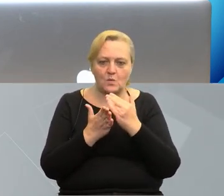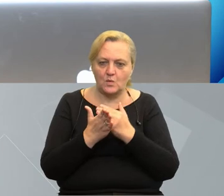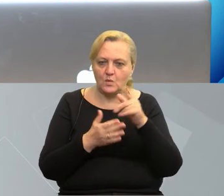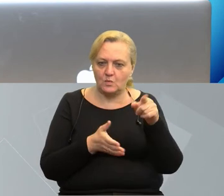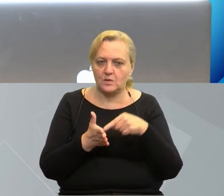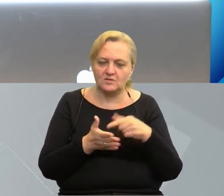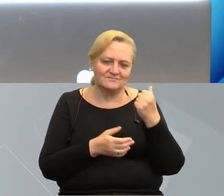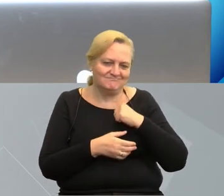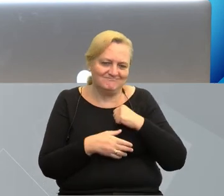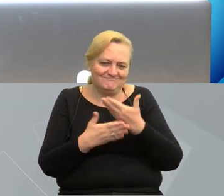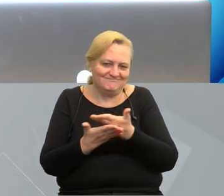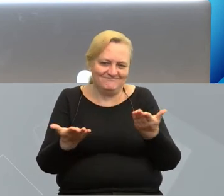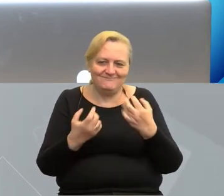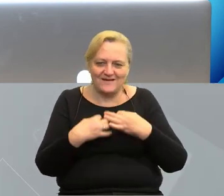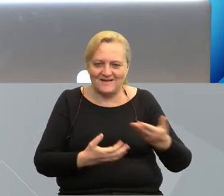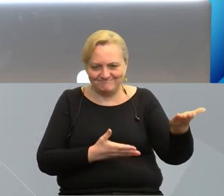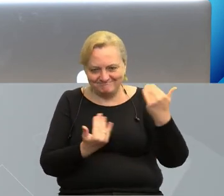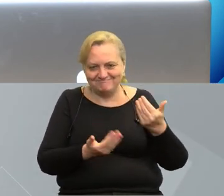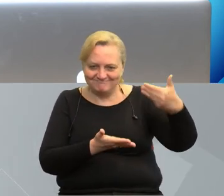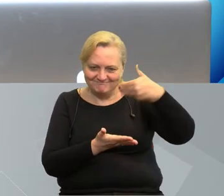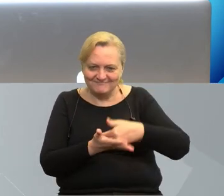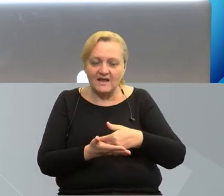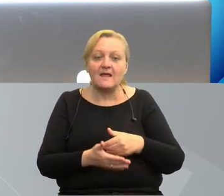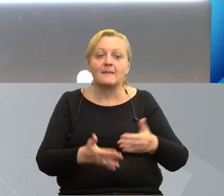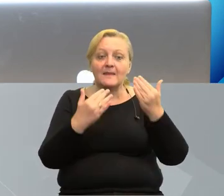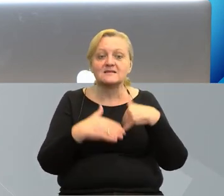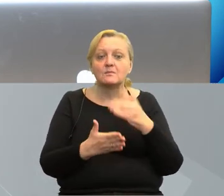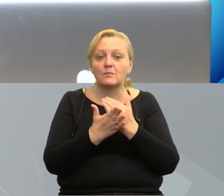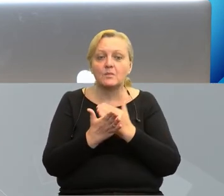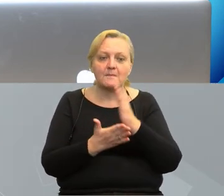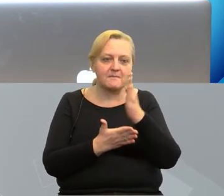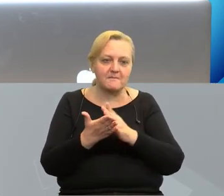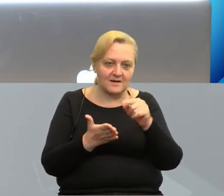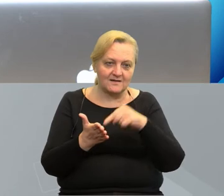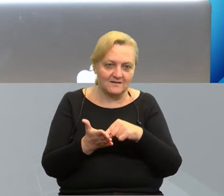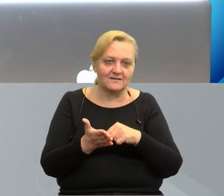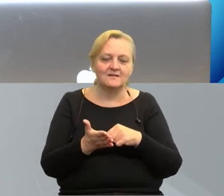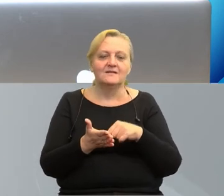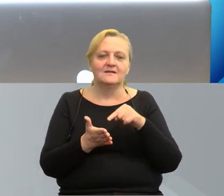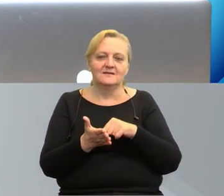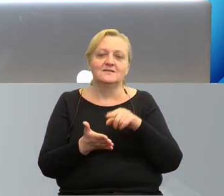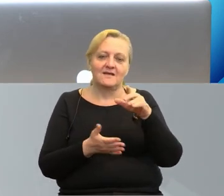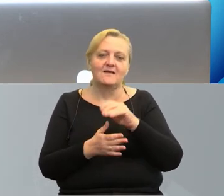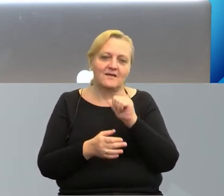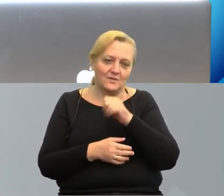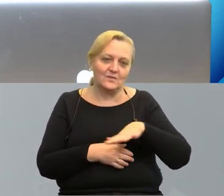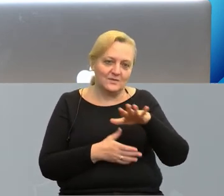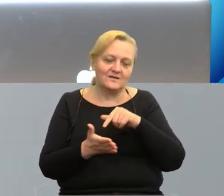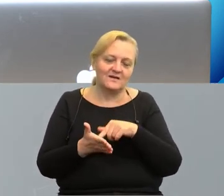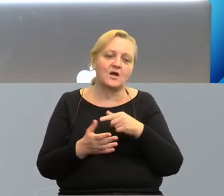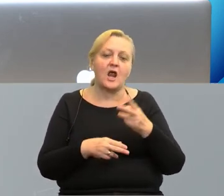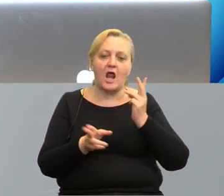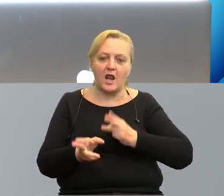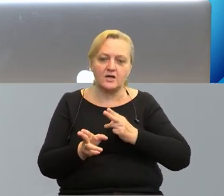czekają na Państwa. De facto program kolejny, który jest tutaj na mapie Interreg Europa, już w listopadzie